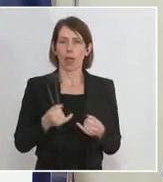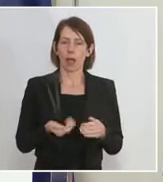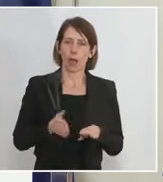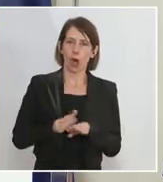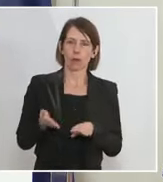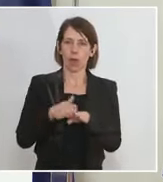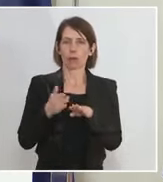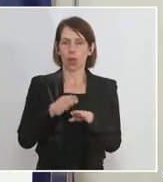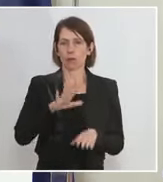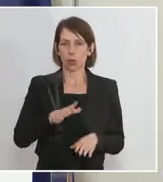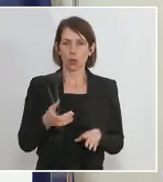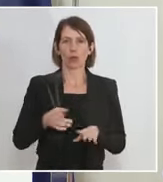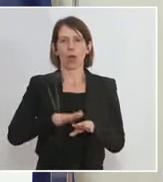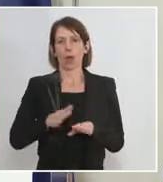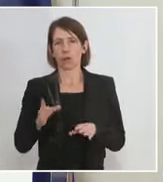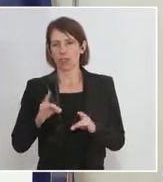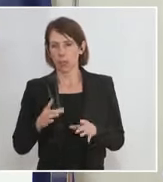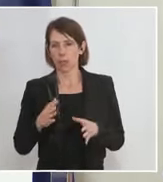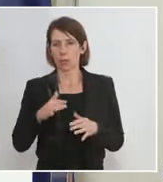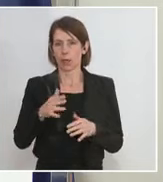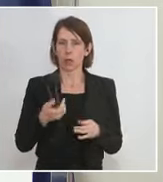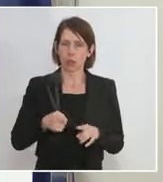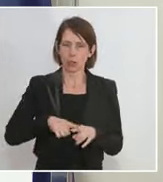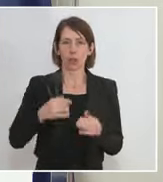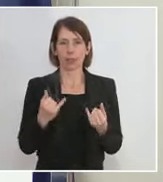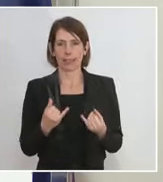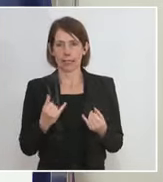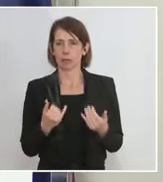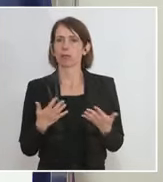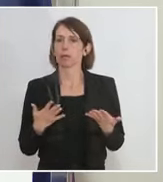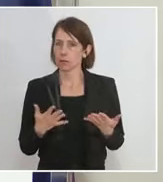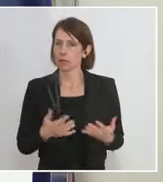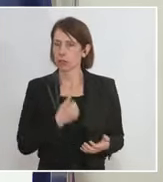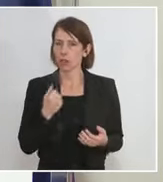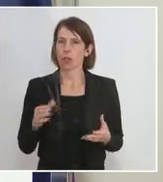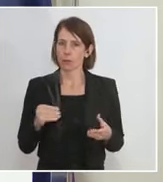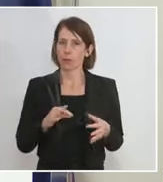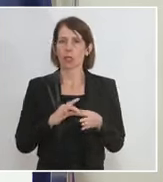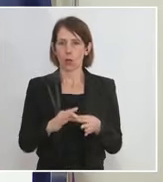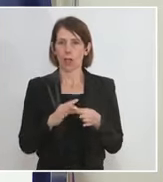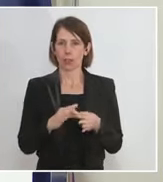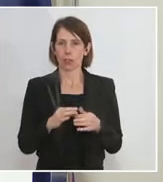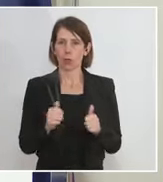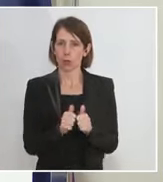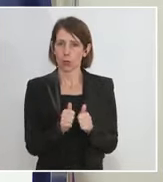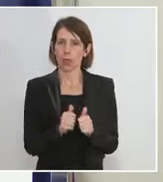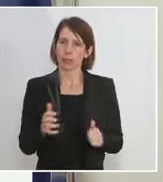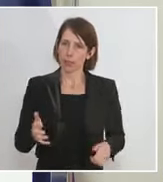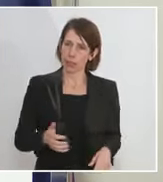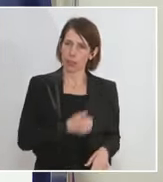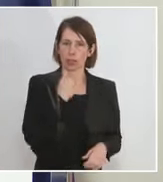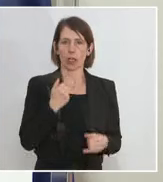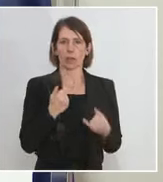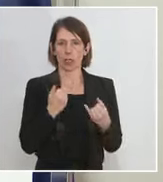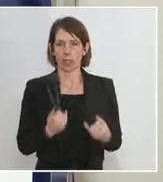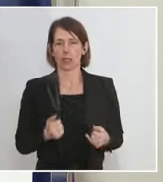dann auf 15 Millionen zu steigern. Mit der Koalition, mit dem Koalitionspartner ist es